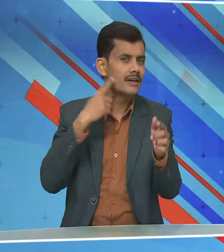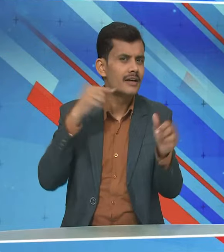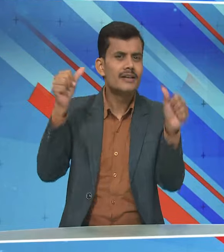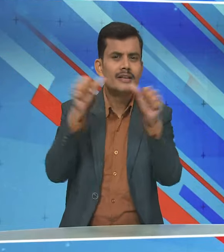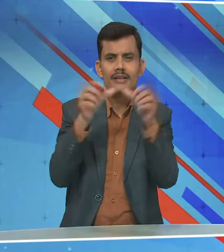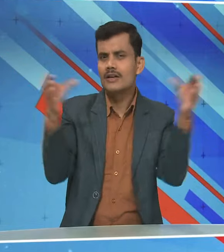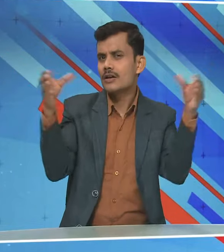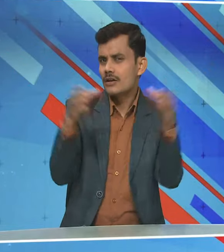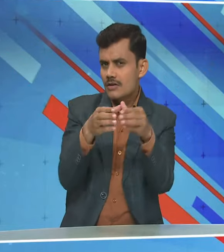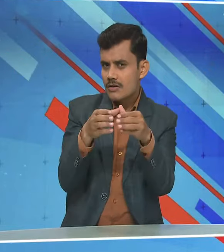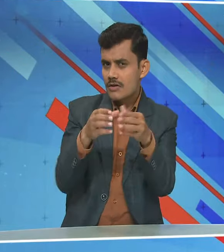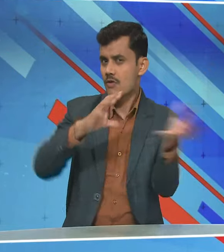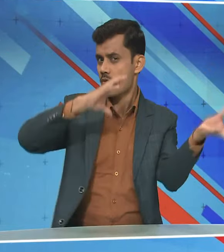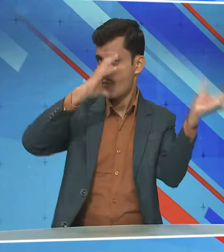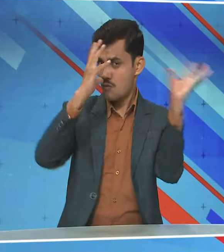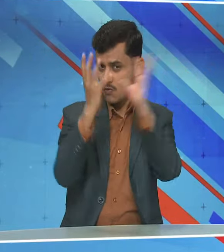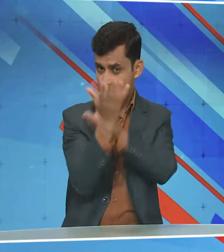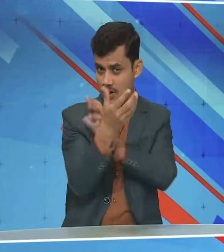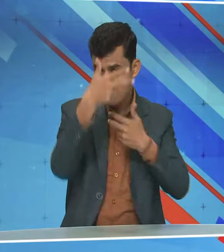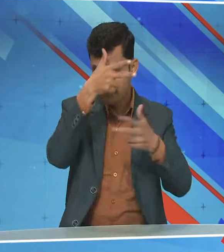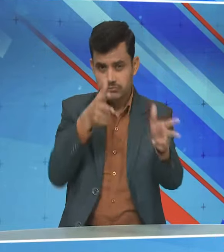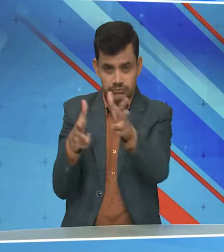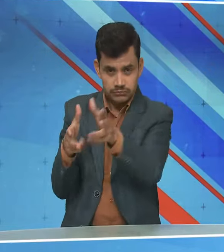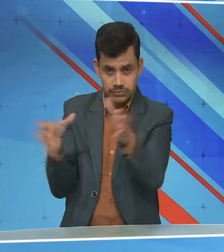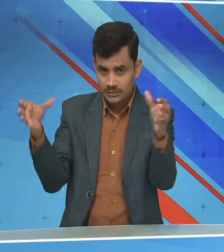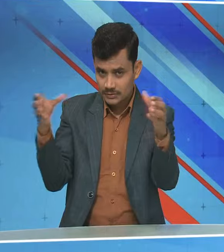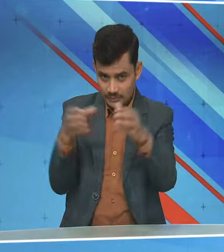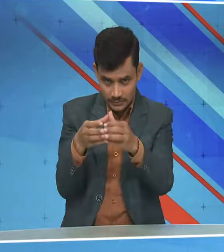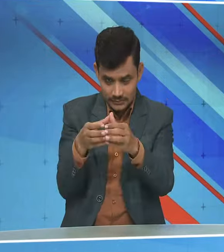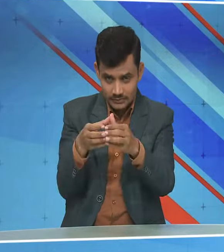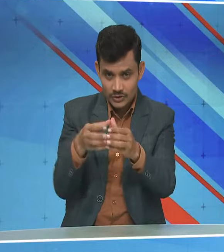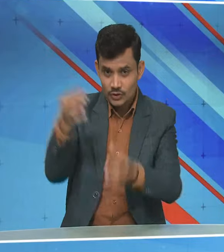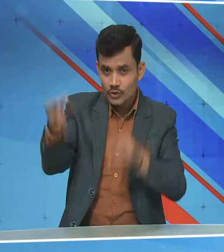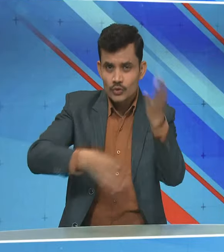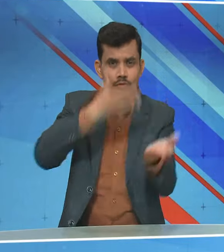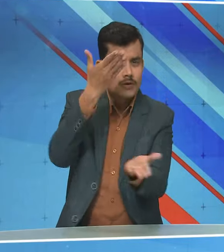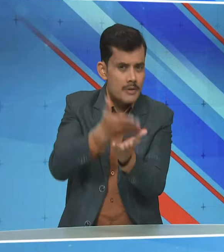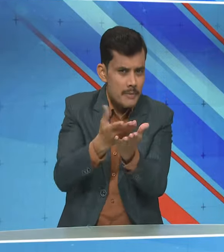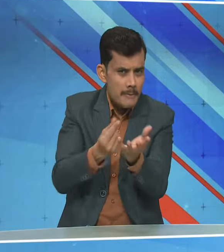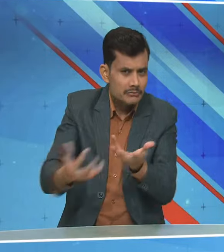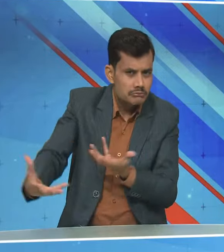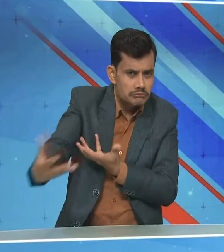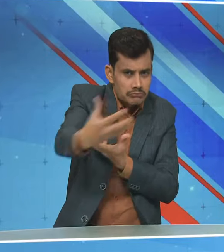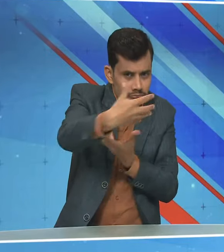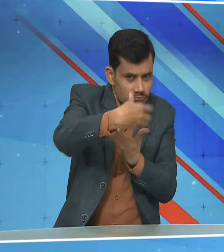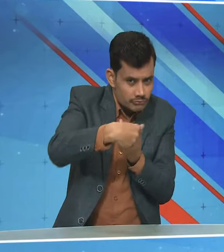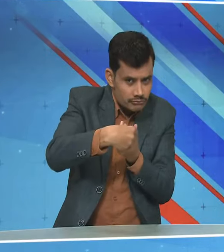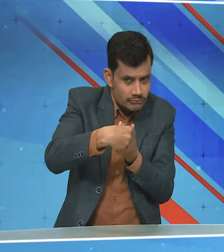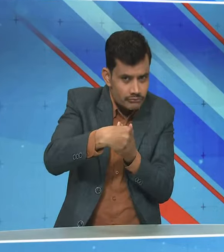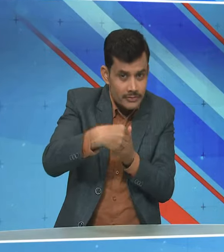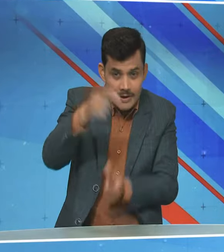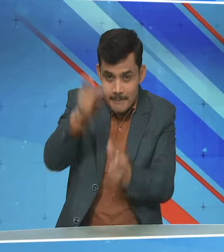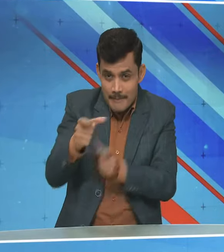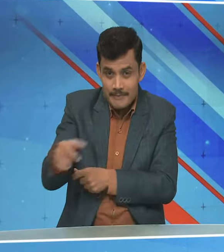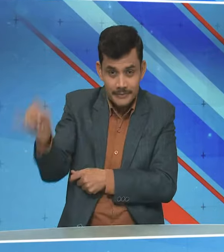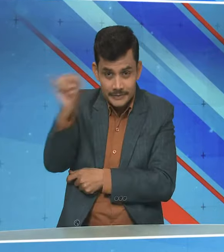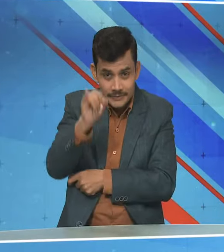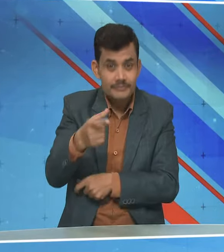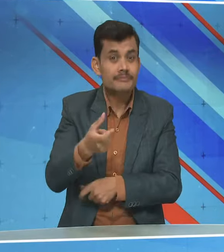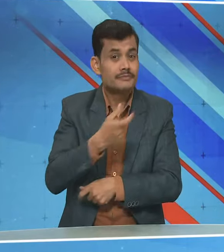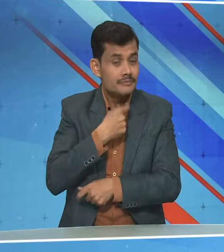एजिंसी ने वेश्विक आतंकवादी संगठन के लिए भरती और धंज उटाने में श्रामिल छे लोगों के खलाफ